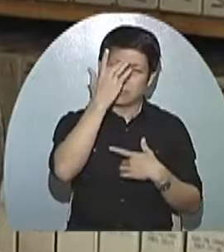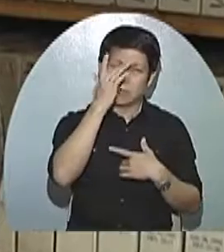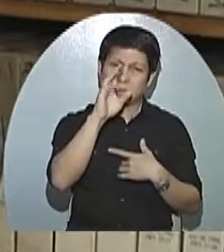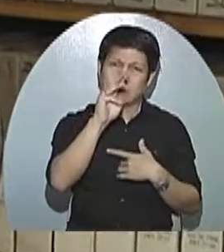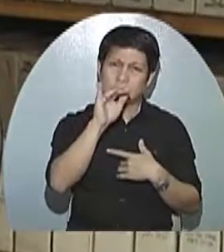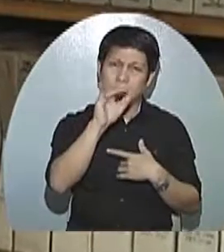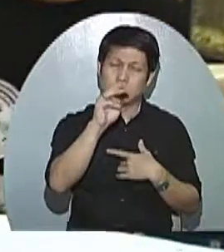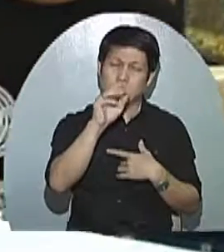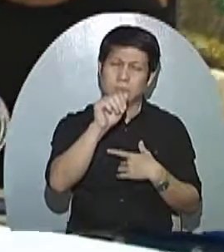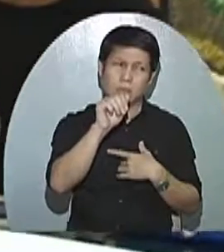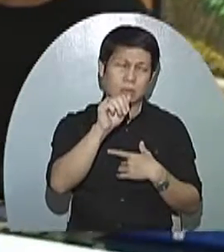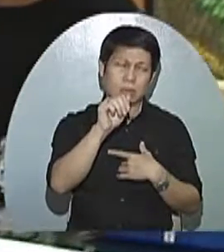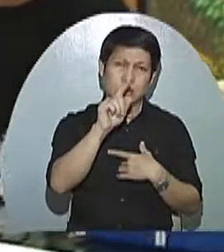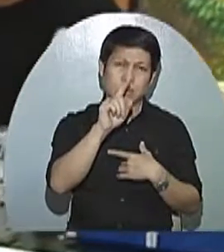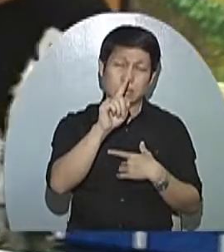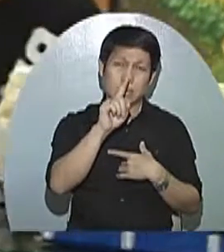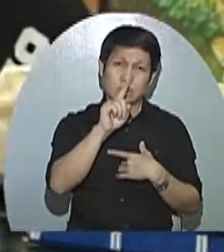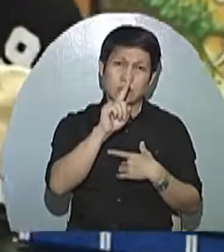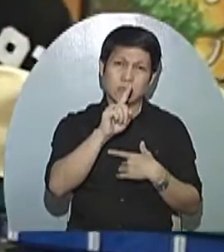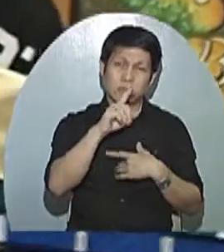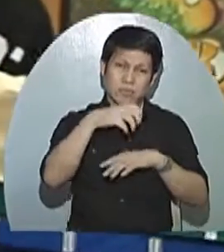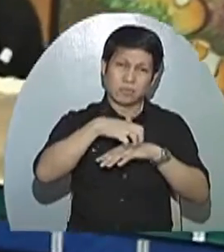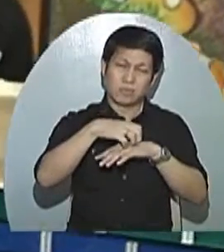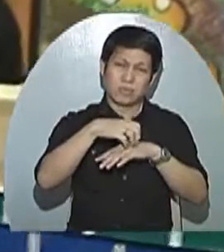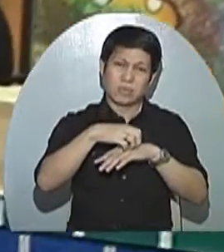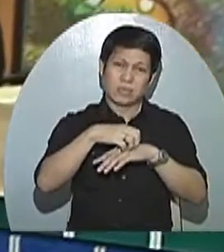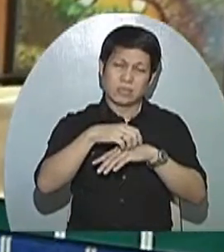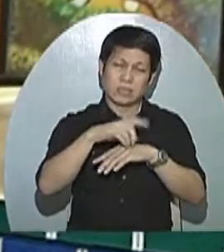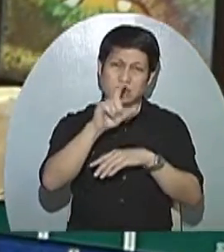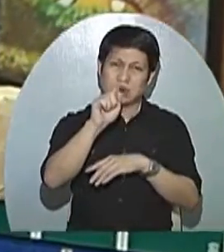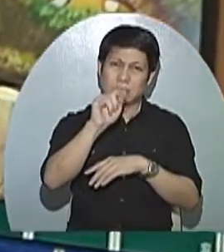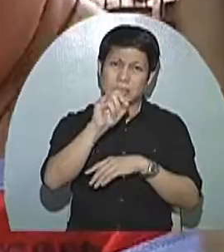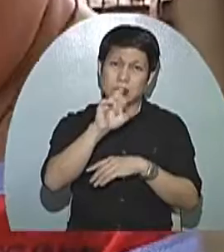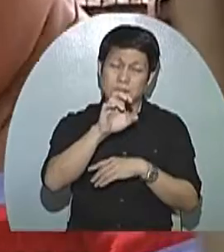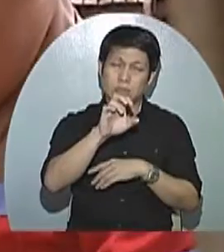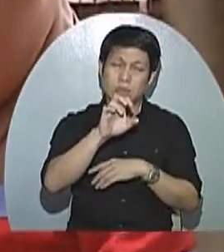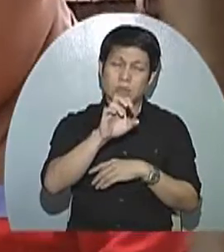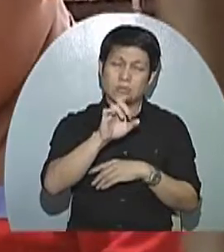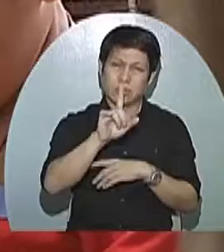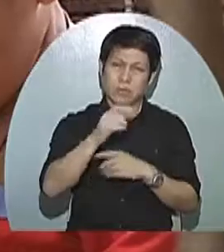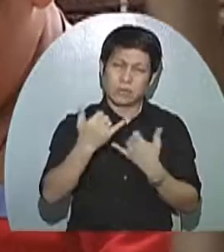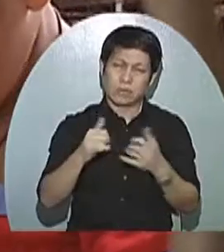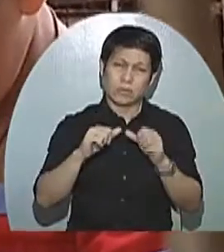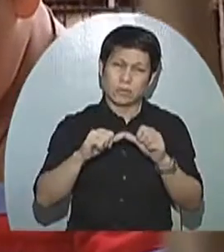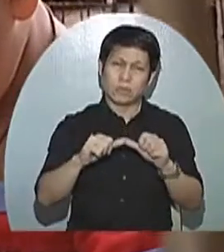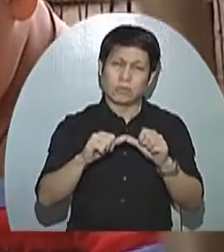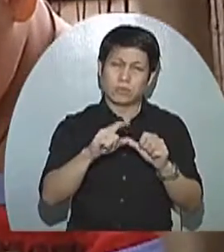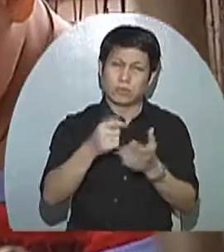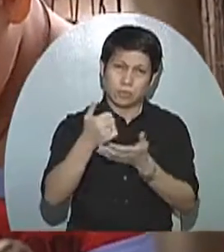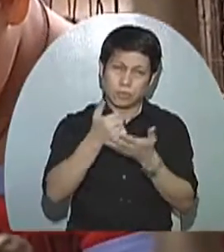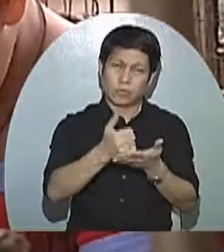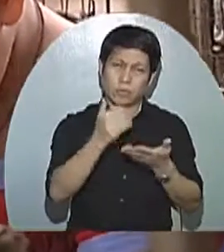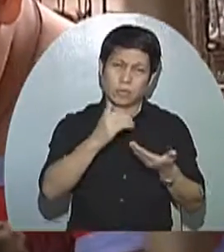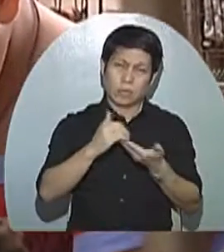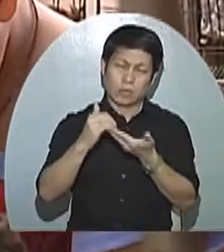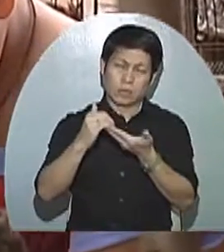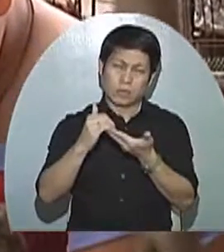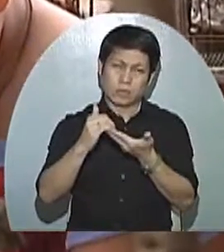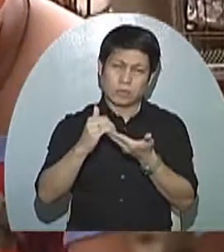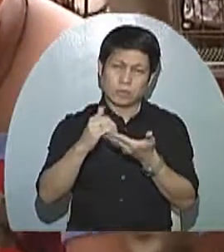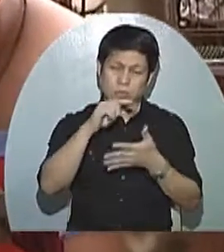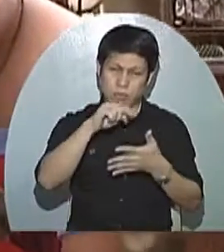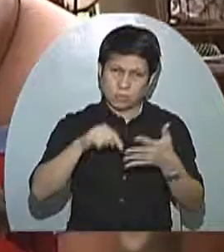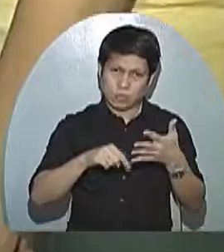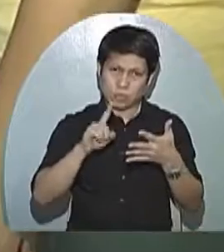schwannoma. Ito ay tumor sa tissue o nerve sheath. Sa ngayon, patuloy pa rin silang tinutulungan ng